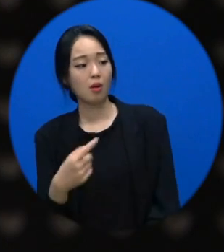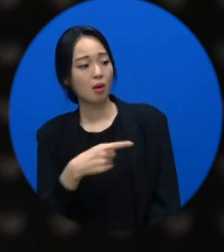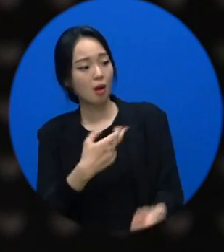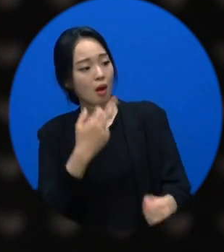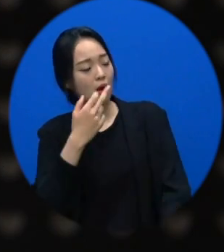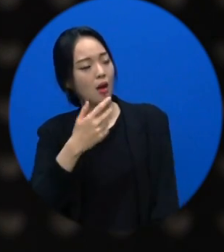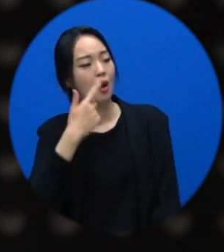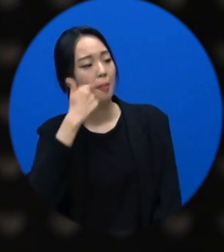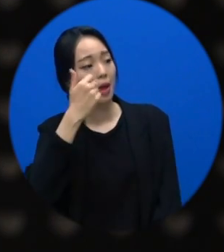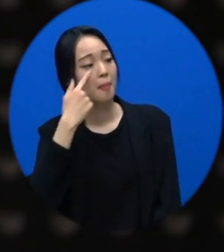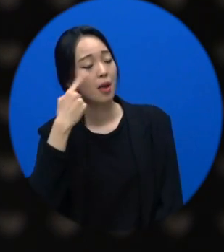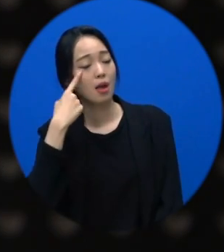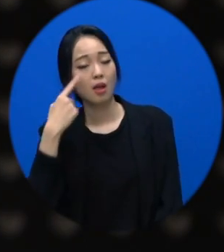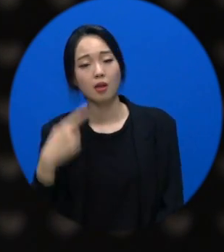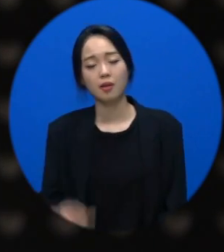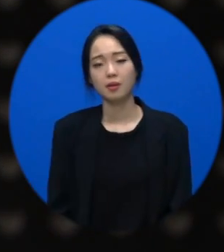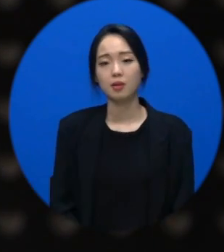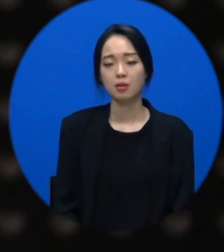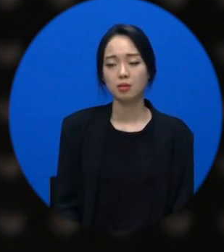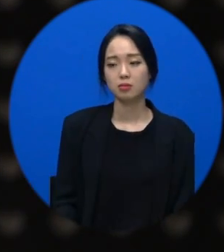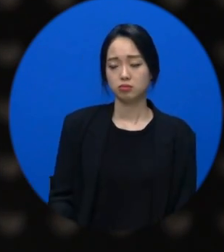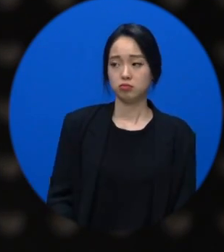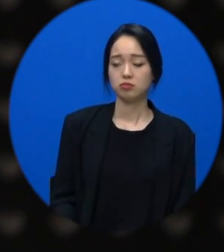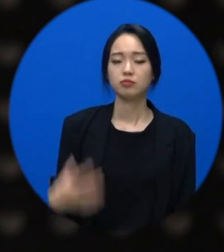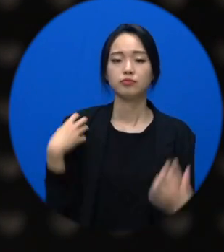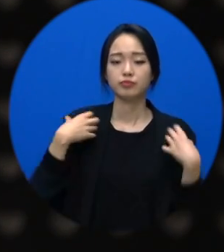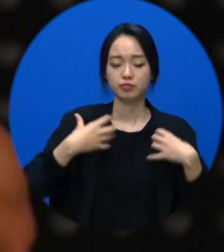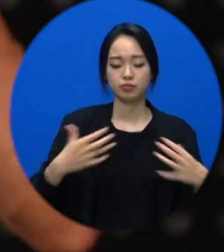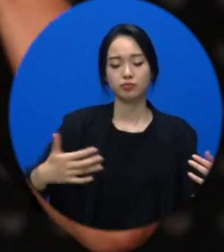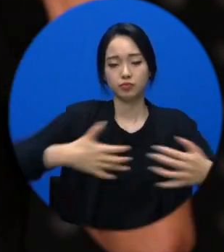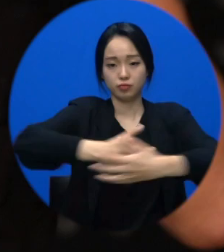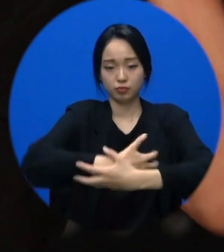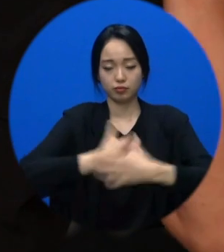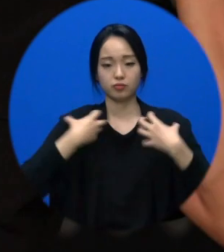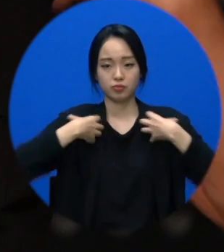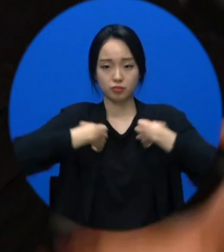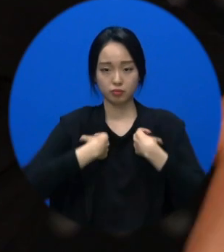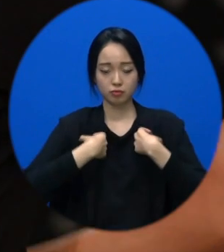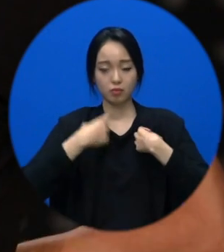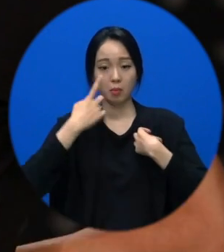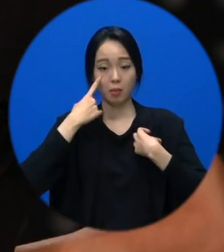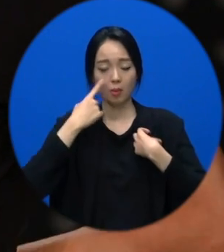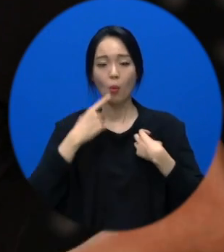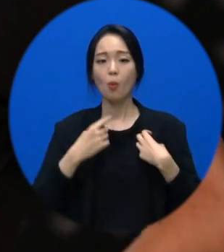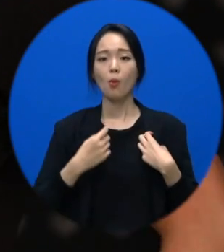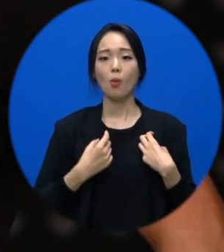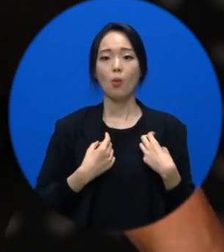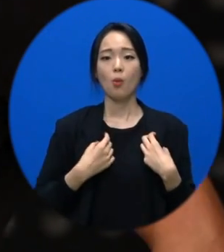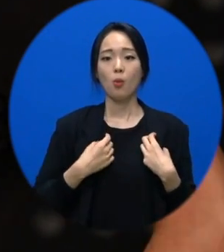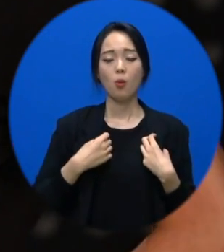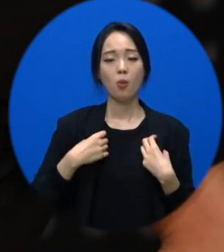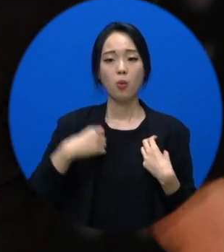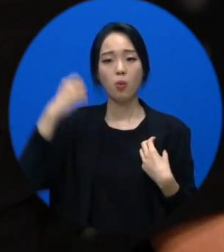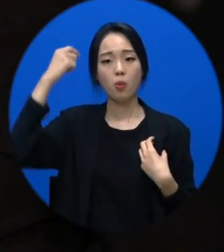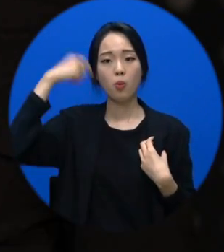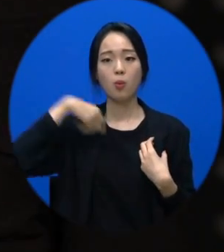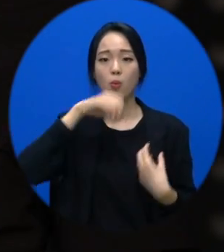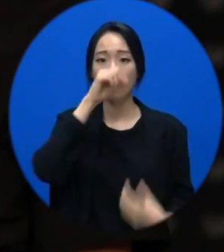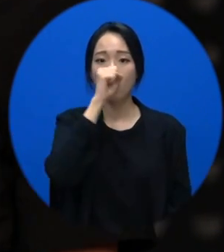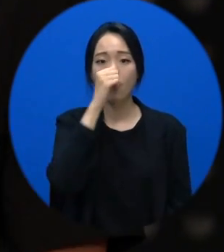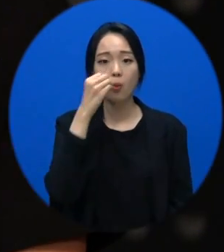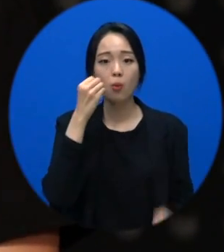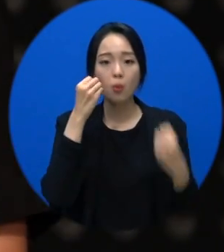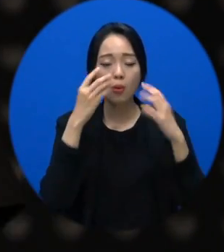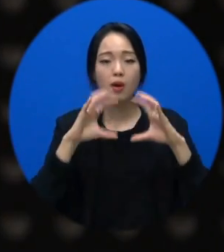신세계인 거예요. 신세계. 신세계. 왜냐하면 가방이 뒤로 무거운 게 뒤에 있잖아요. 그러면 이렇게 뒤로